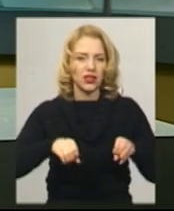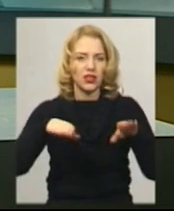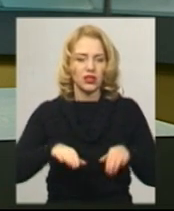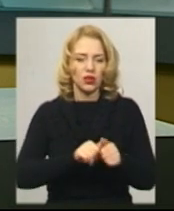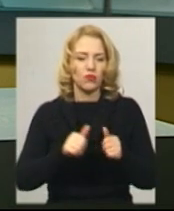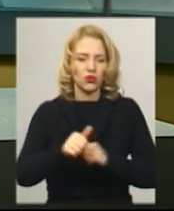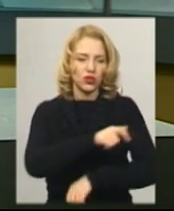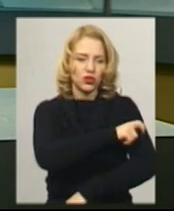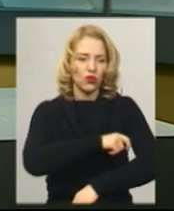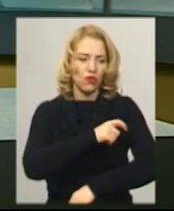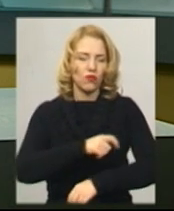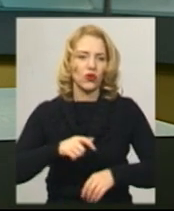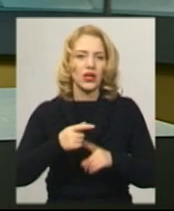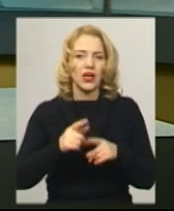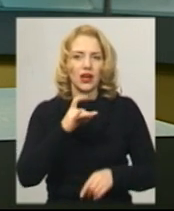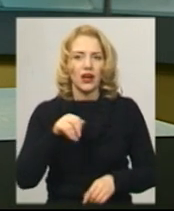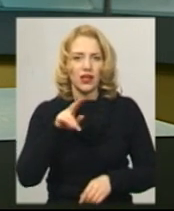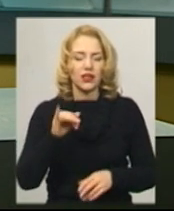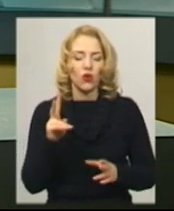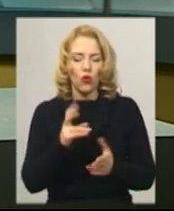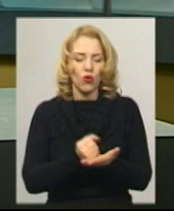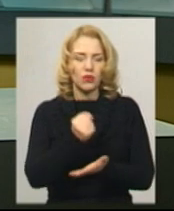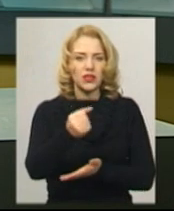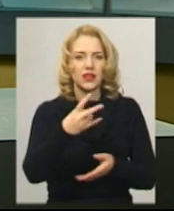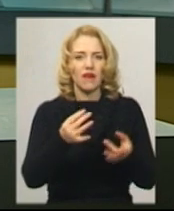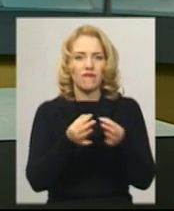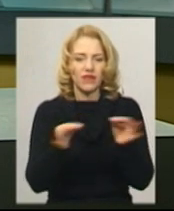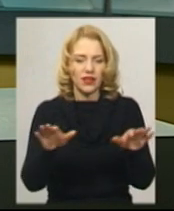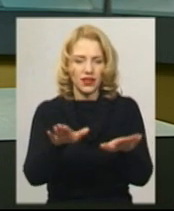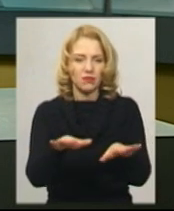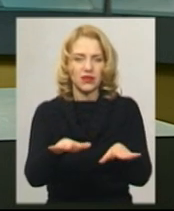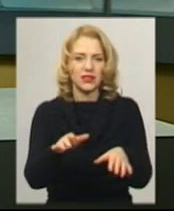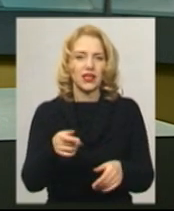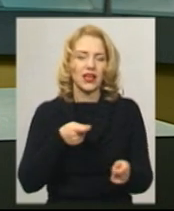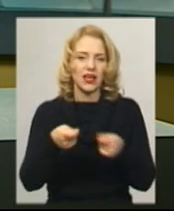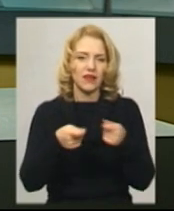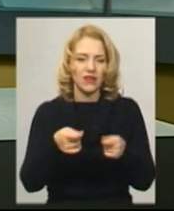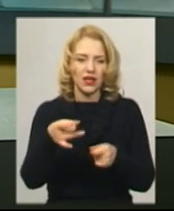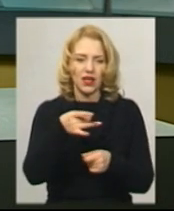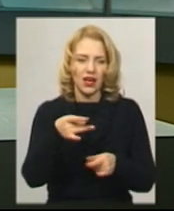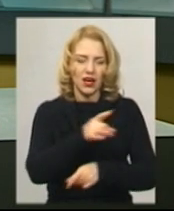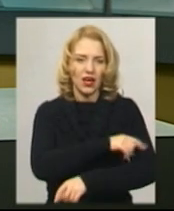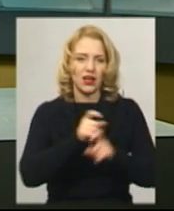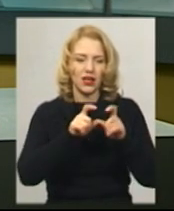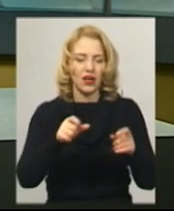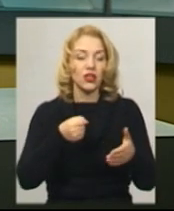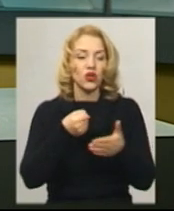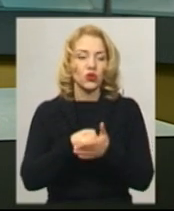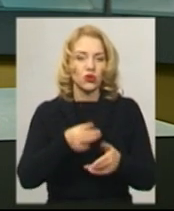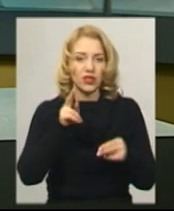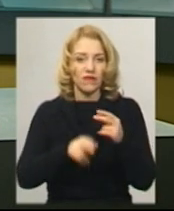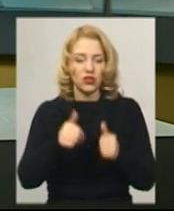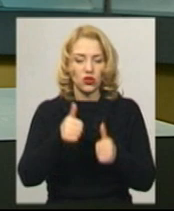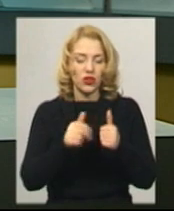сесії районної ради, кого депутати призначили на вільну посаду керівника лікарні до завершення конкурсу на заміщення вакансії.